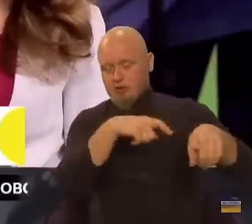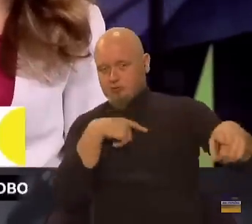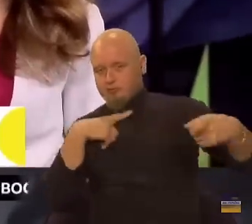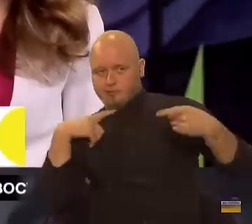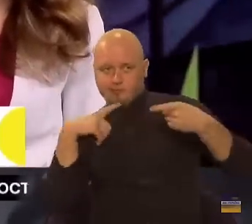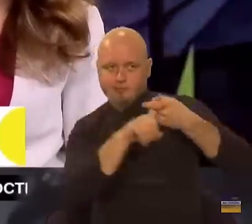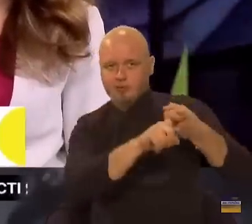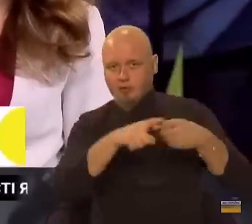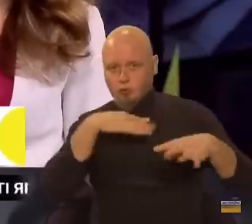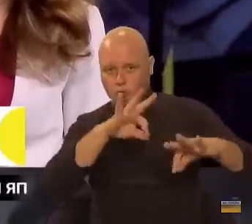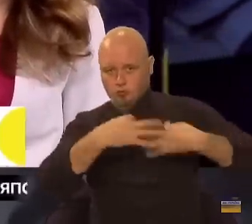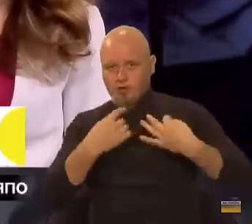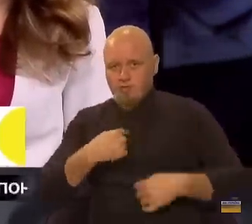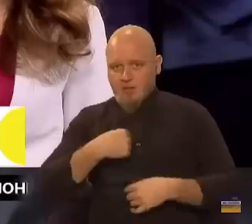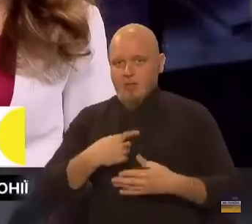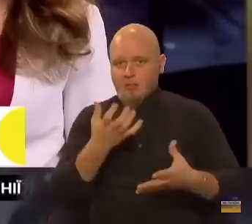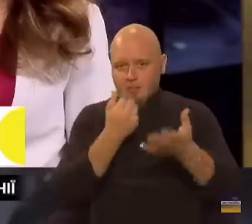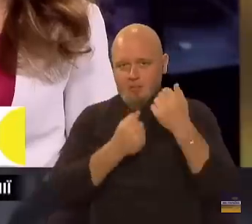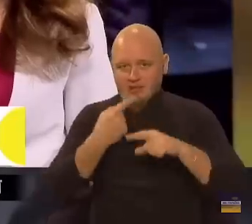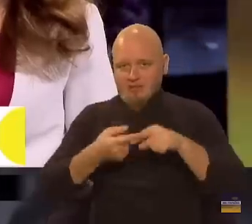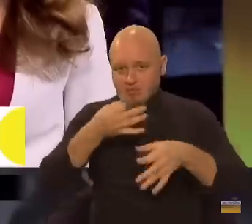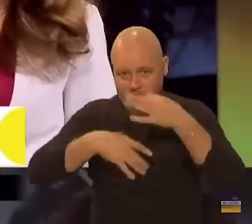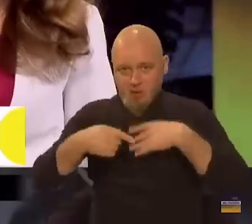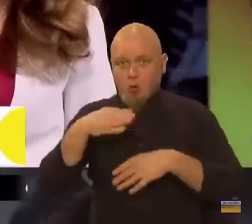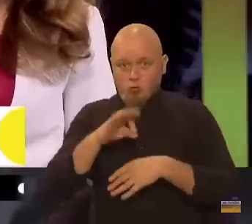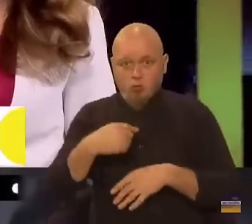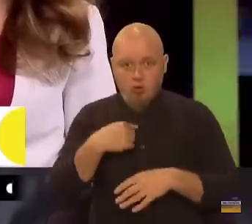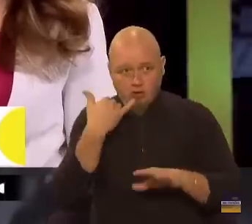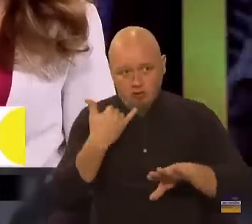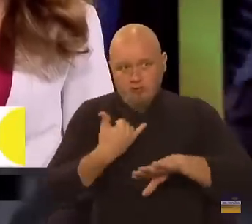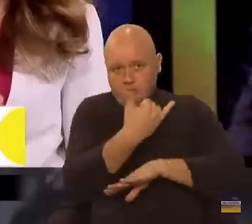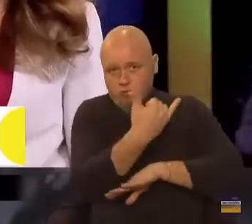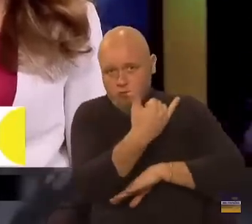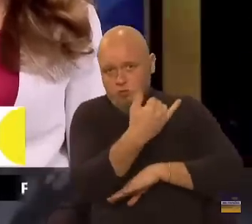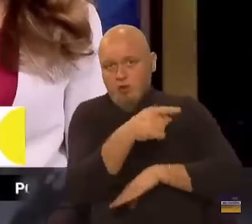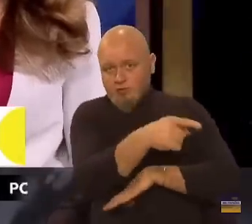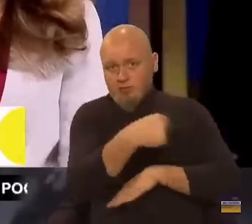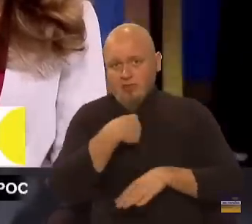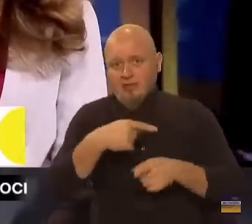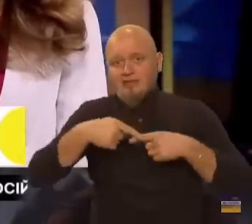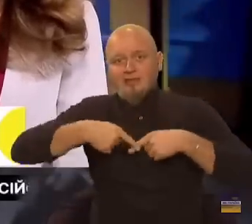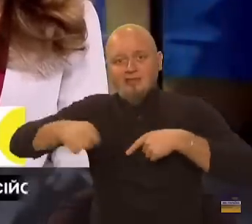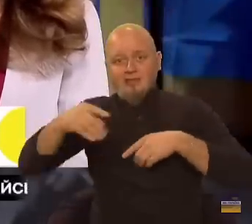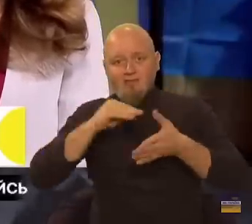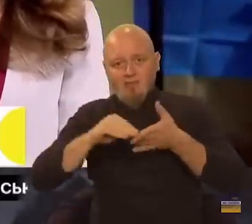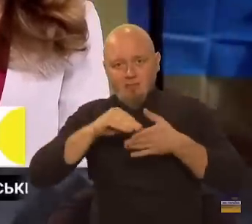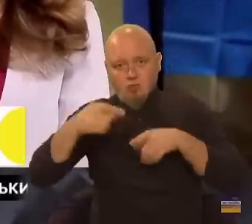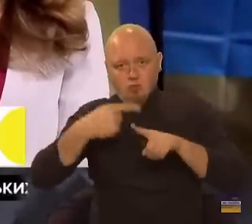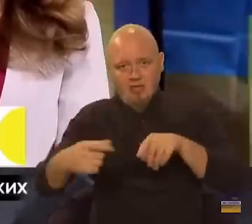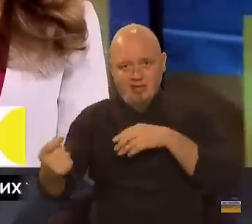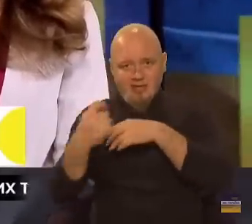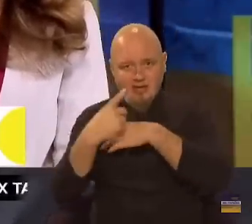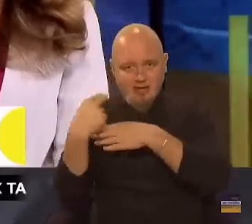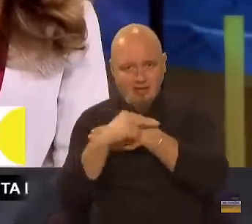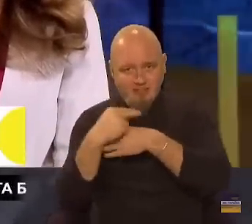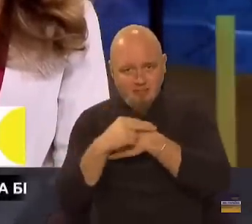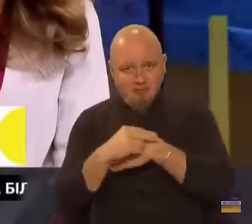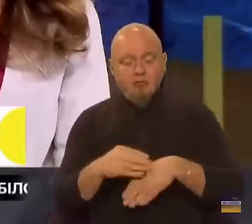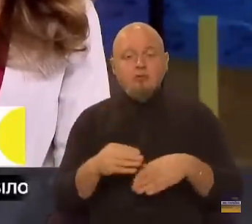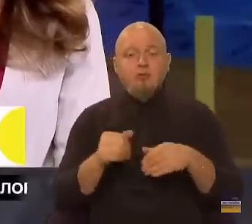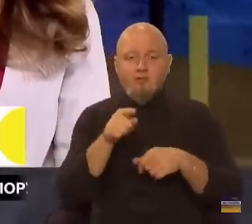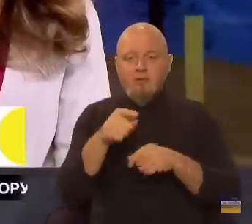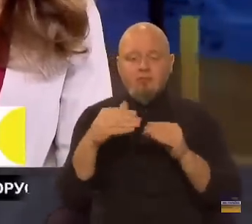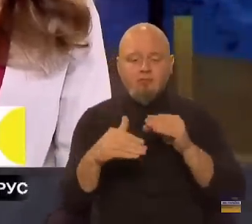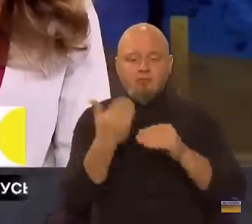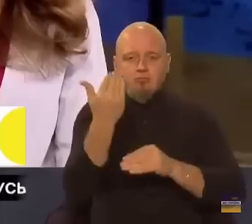дозволяє мені приймати цей препарат, то я телефоную йому, і він мені дистанційно виписує цей рецепт. Вам